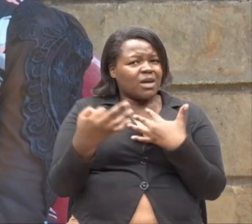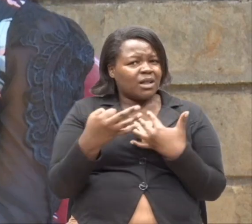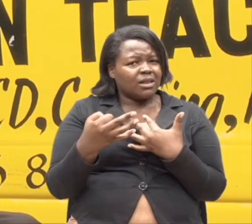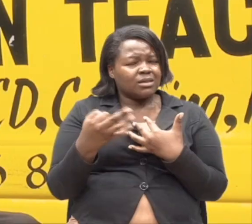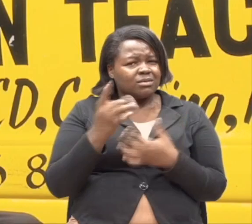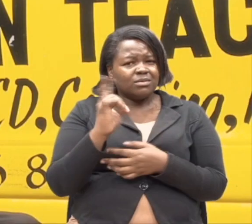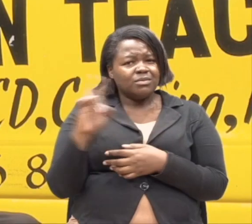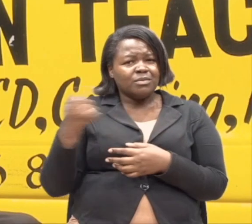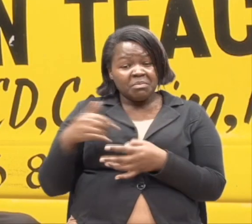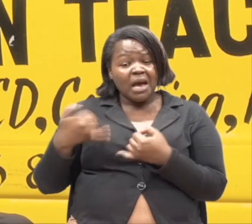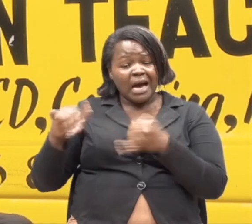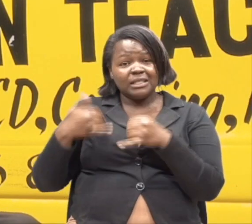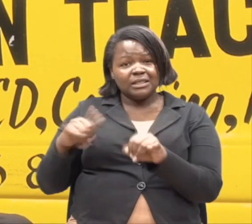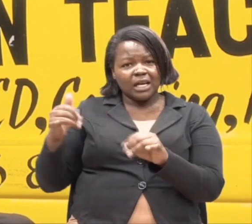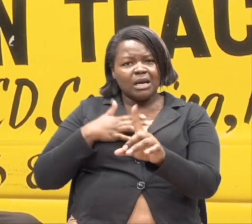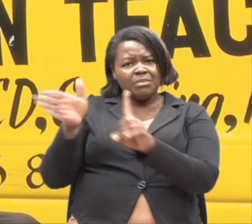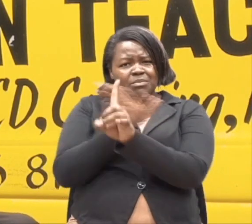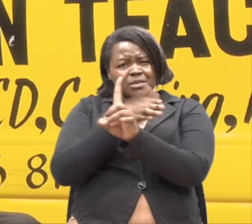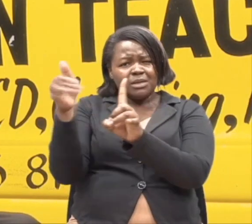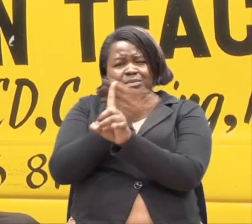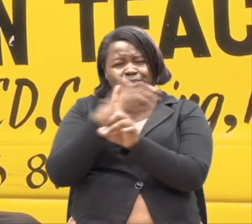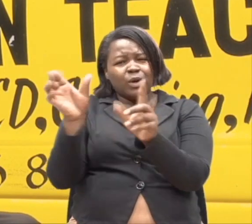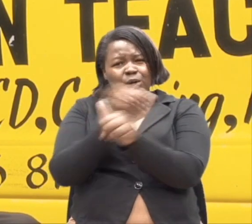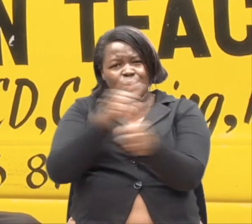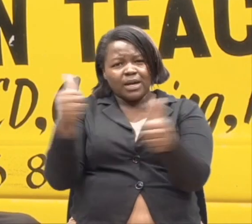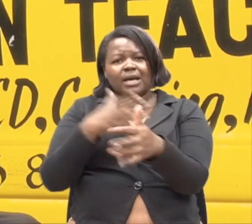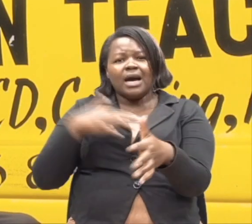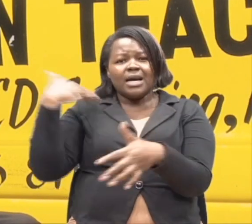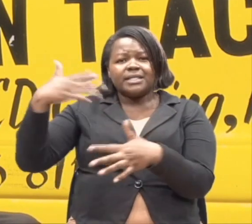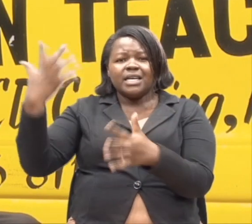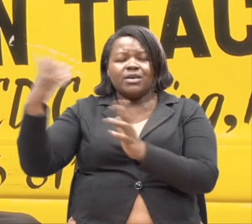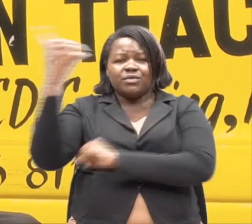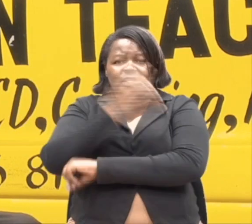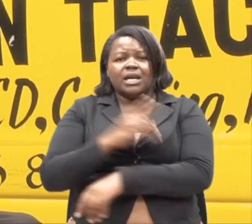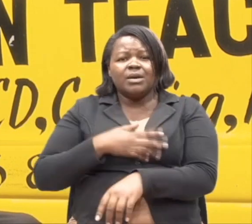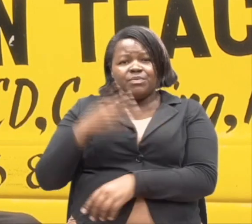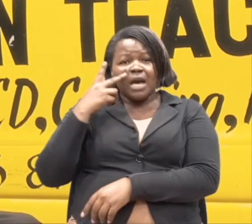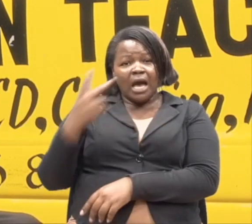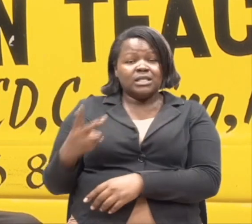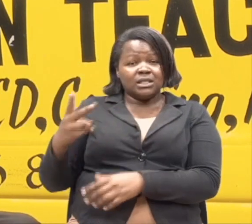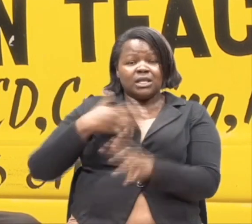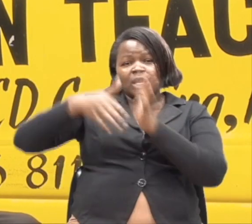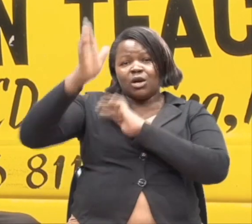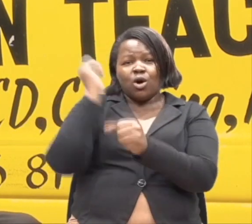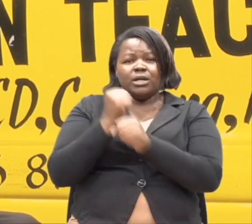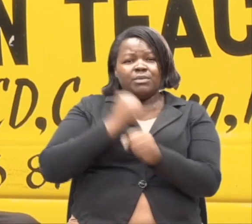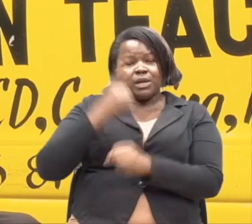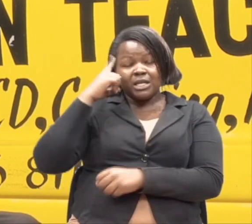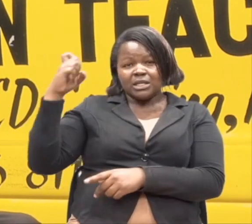Na nikamukonumbiza. Na nashukuru mungu ya kwamba leo. Ninaona kila siku mungu wanatimiza jonsi yangu ambayo nilimuambia.